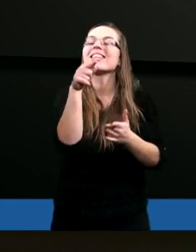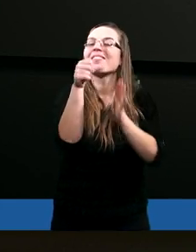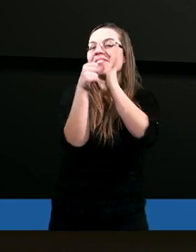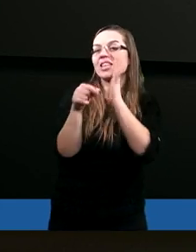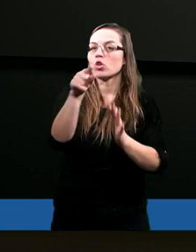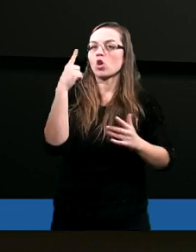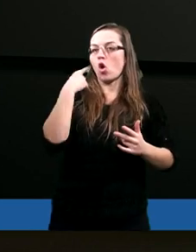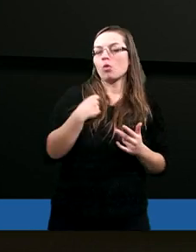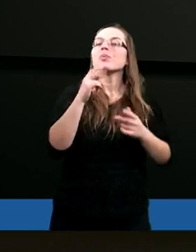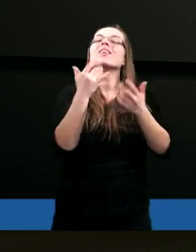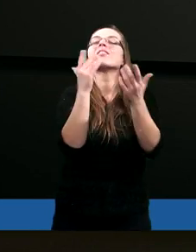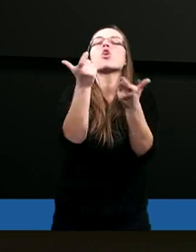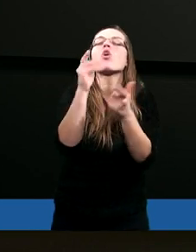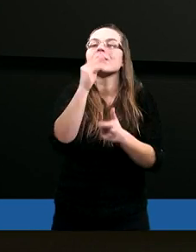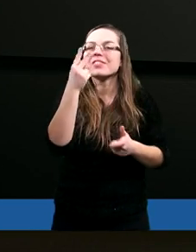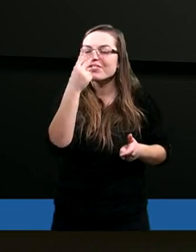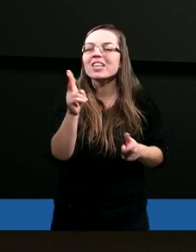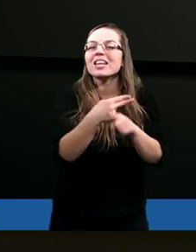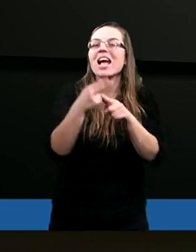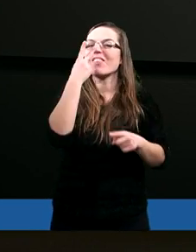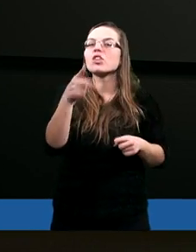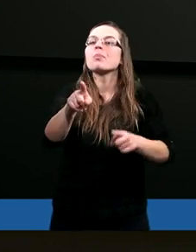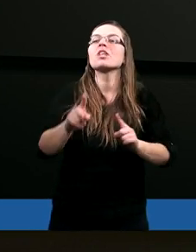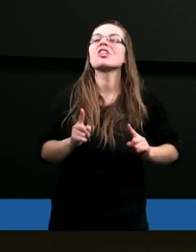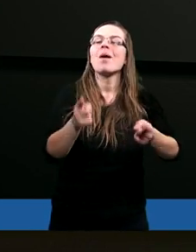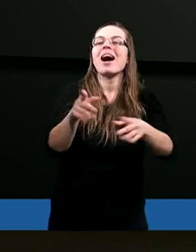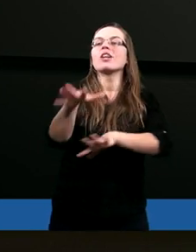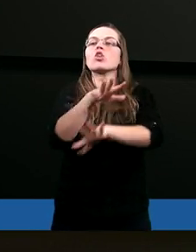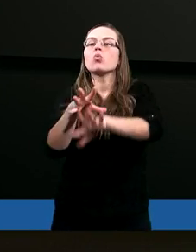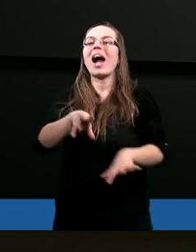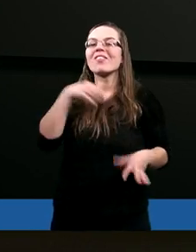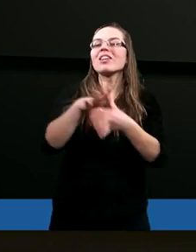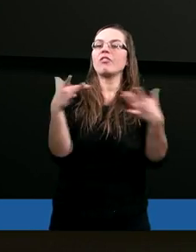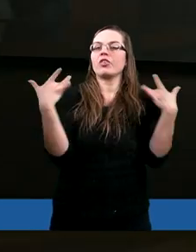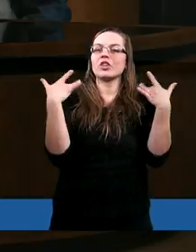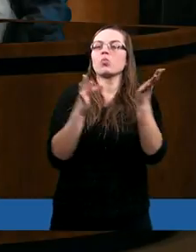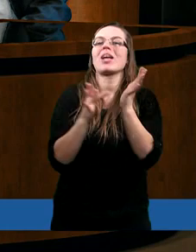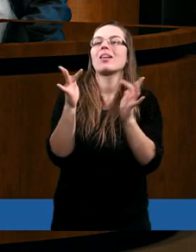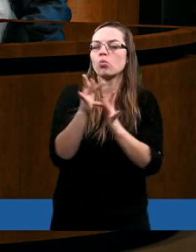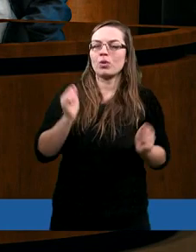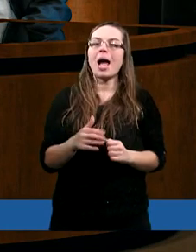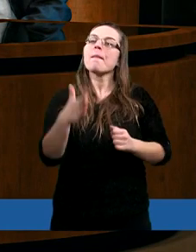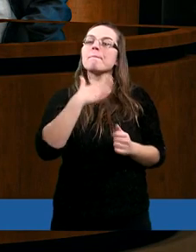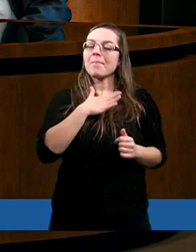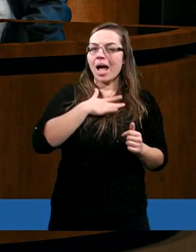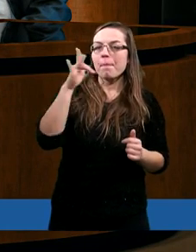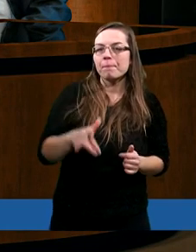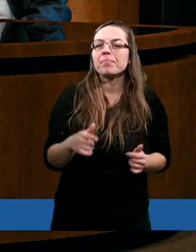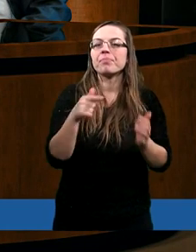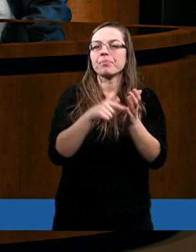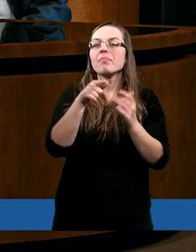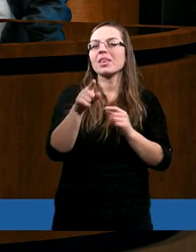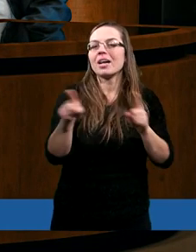Kiedy jeszcze widzimy działanie Ducha Świętego w życiu Jezusa. Mamy